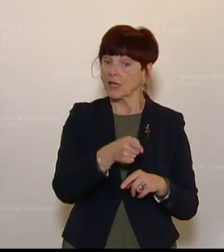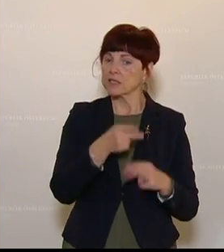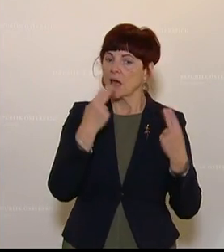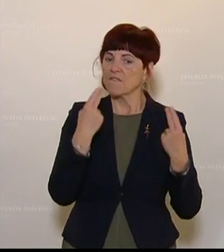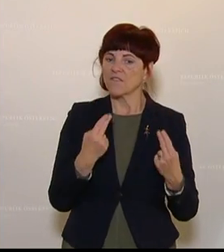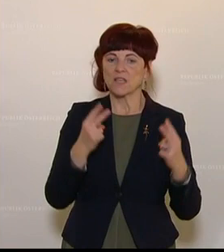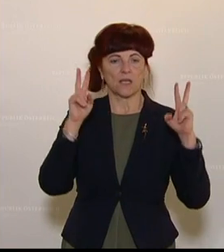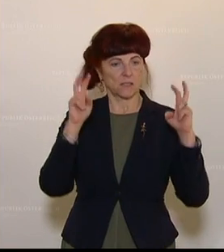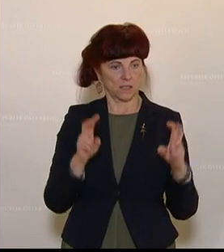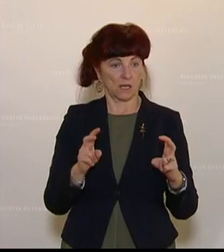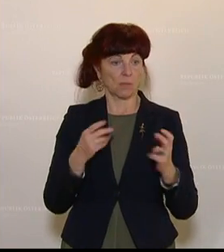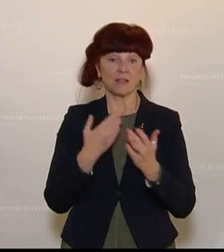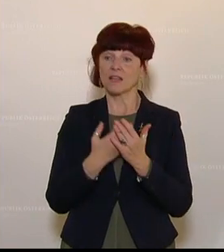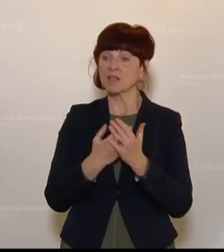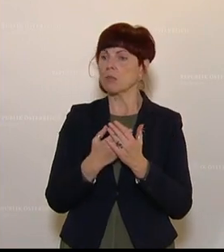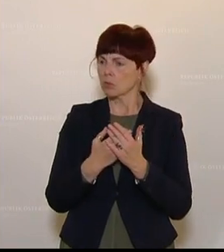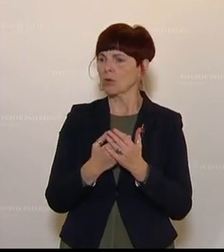bitte ich um Zustimmung. Danke.